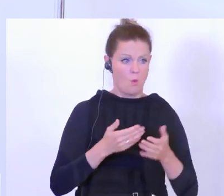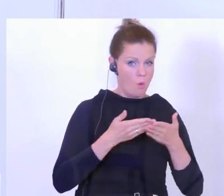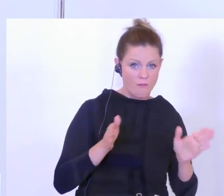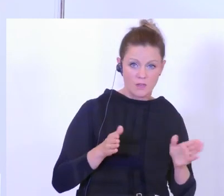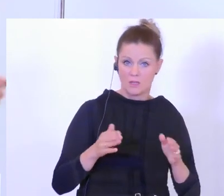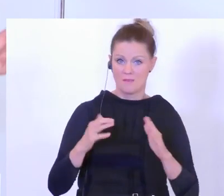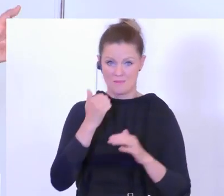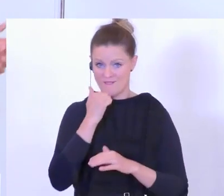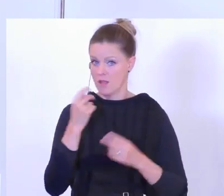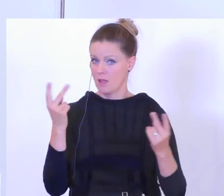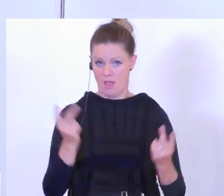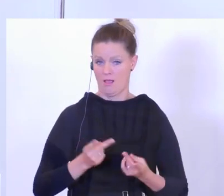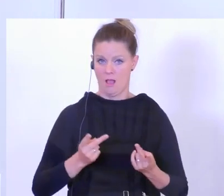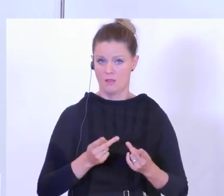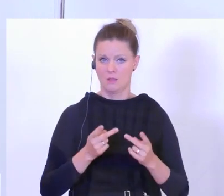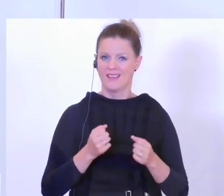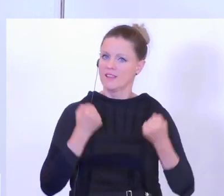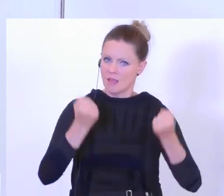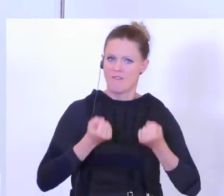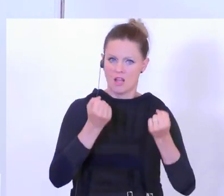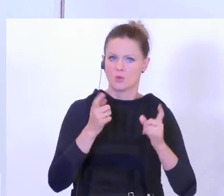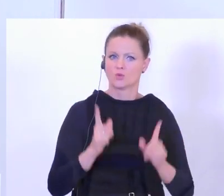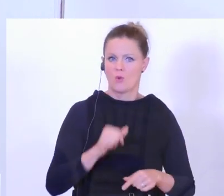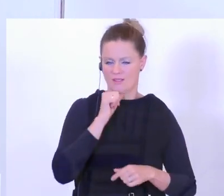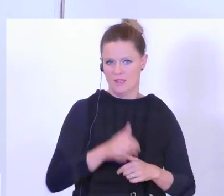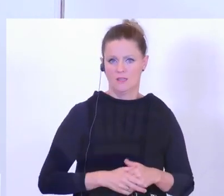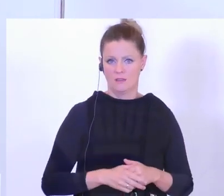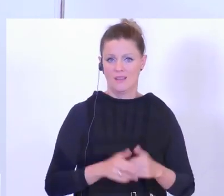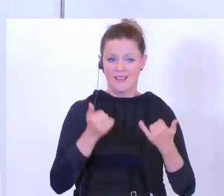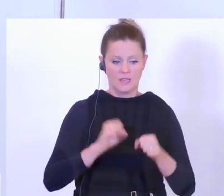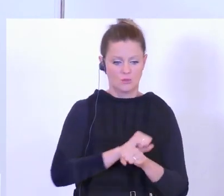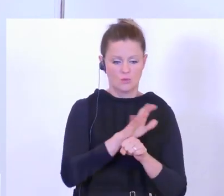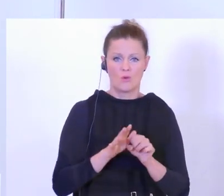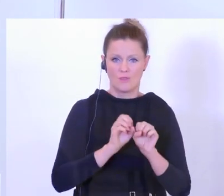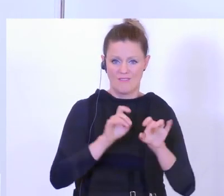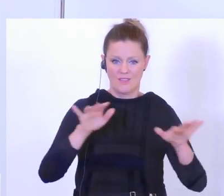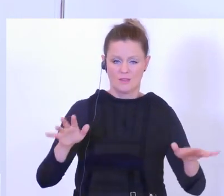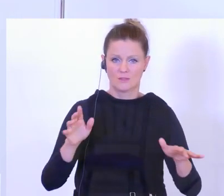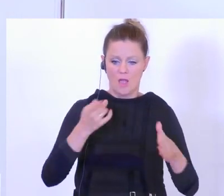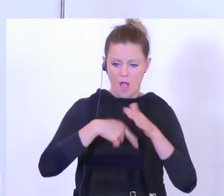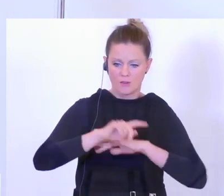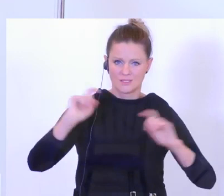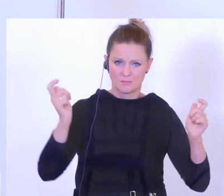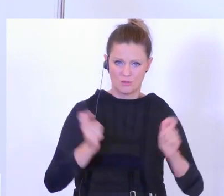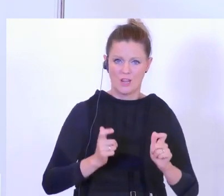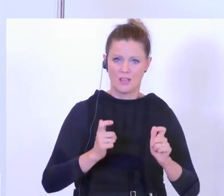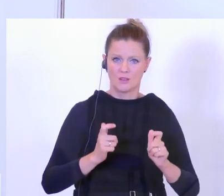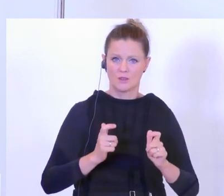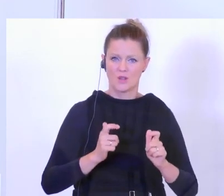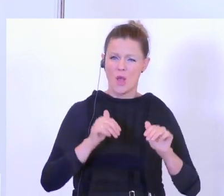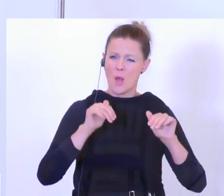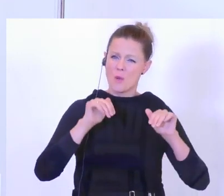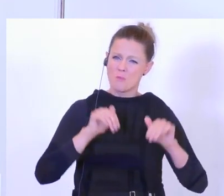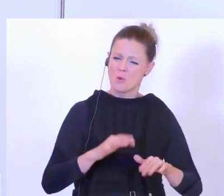genau deswegen, so wie der Herr General Lang ausgeführt hat, war es jetzt so wichtig, auch in der Phase des Coronavirus mit den Ausgangsbeschränkungen so intensiv